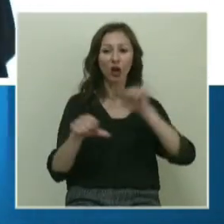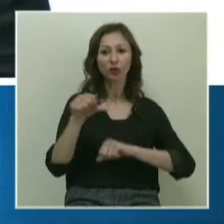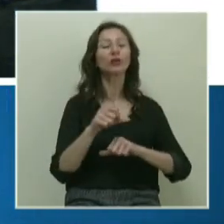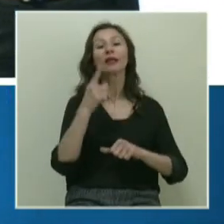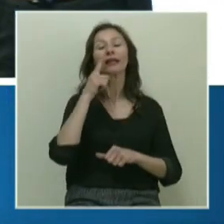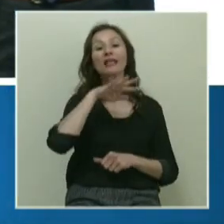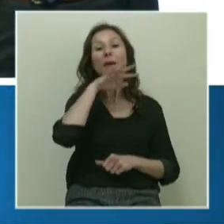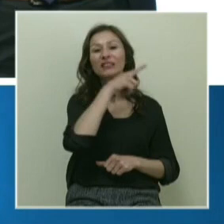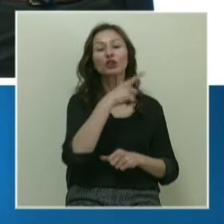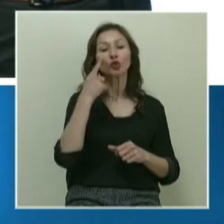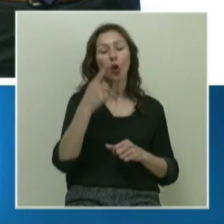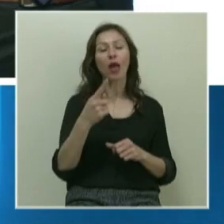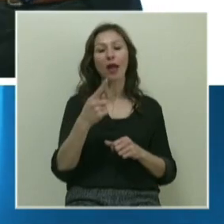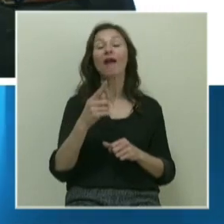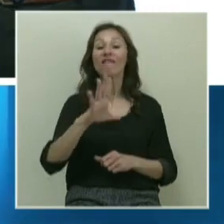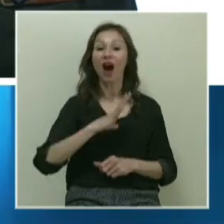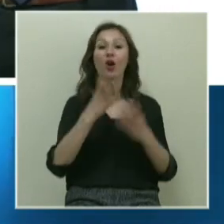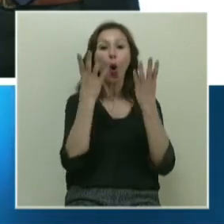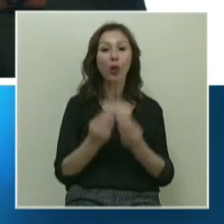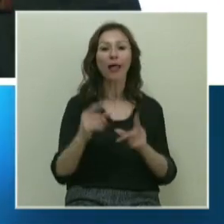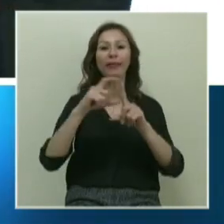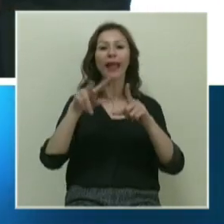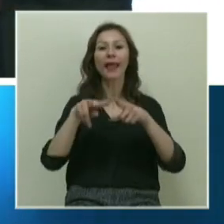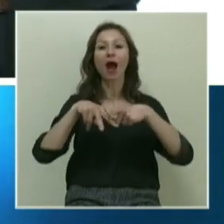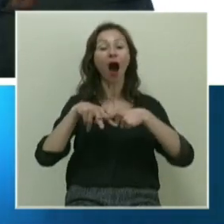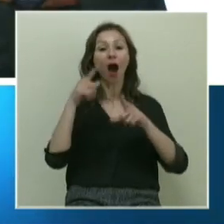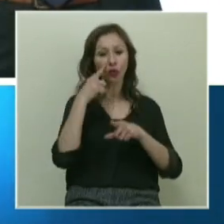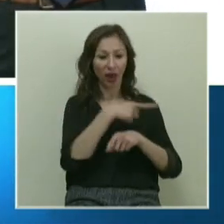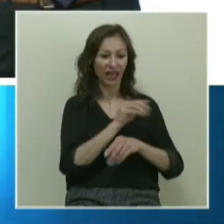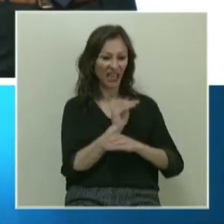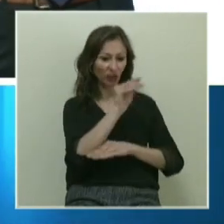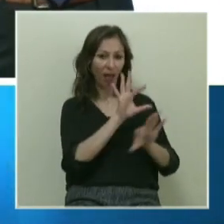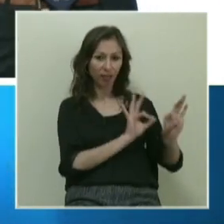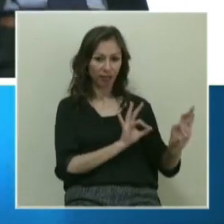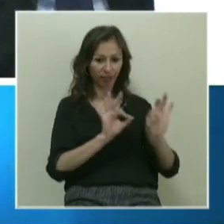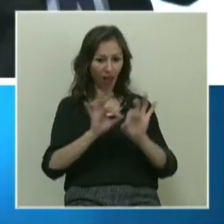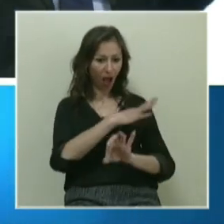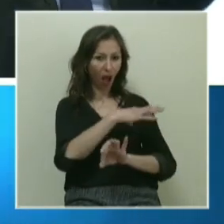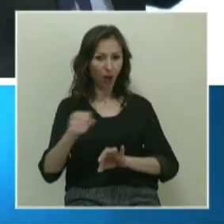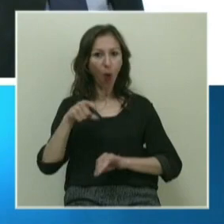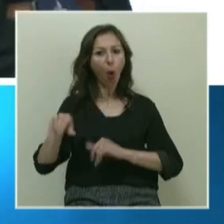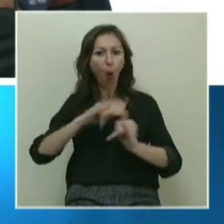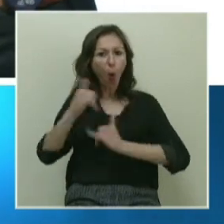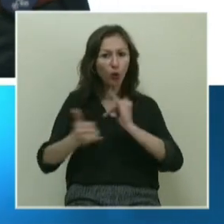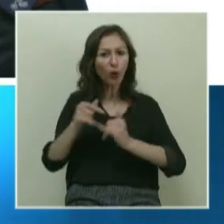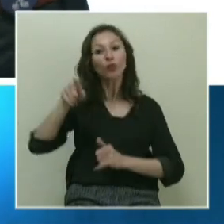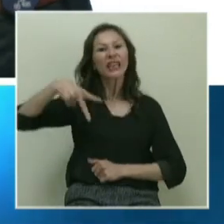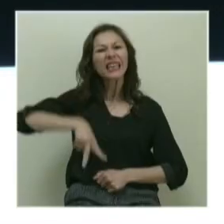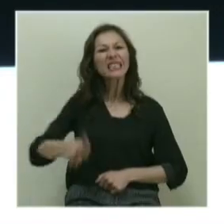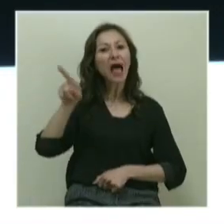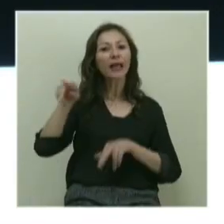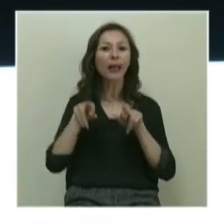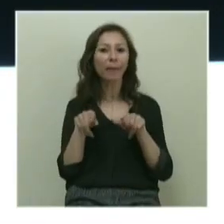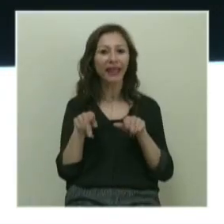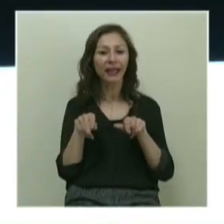CRISPR-Cas9 yöntemiyle var olan DNA'yı alıp, var olan yaşam formlarını alıp, onunla oynayıp bu ikizler gibi